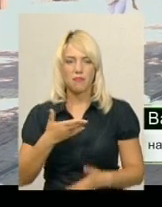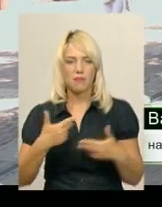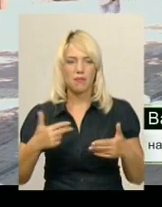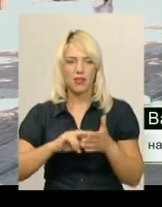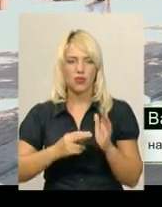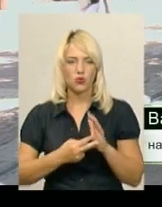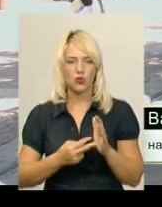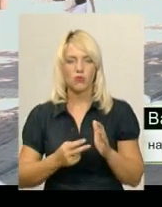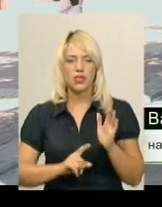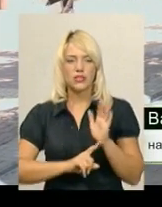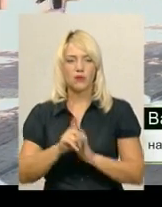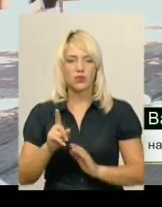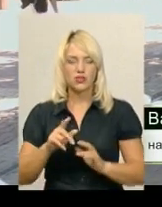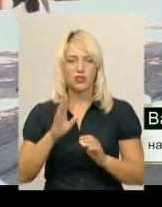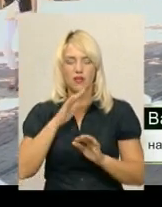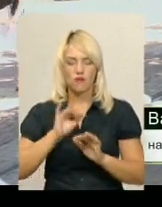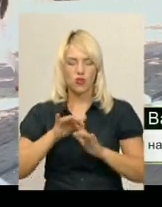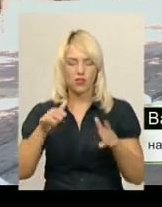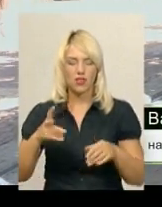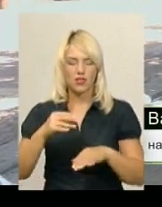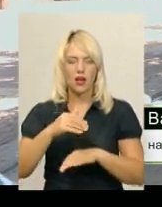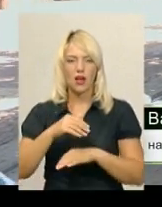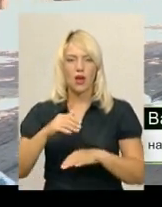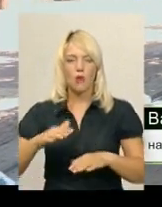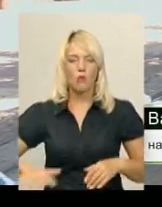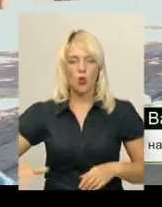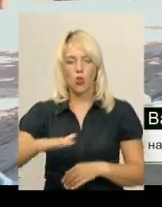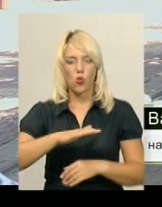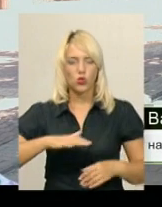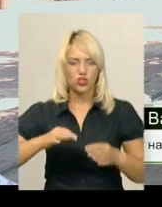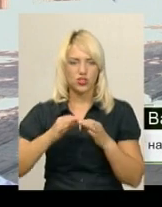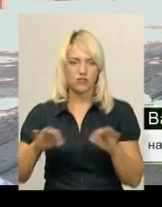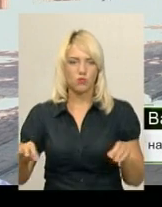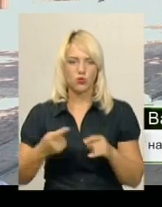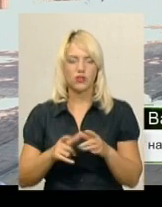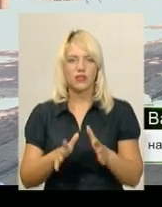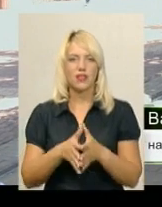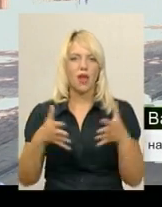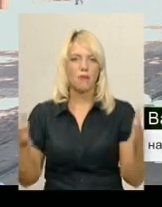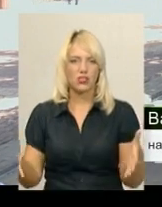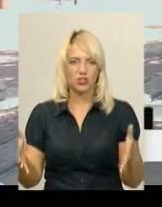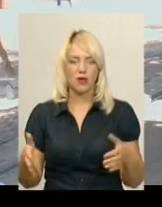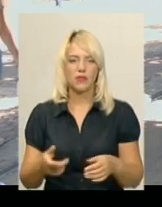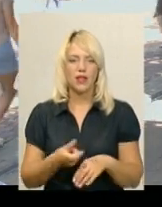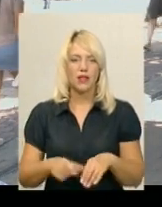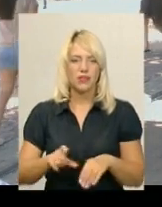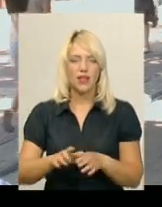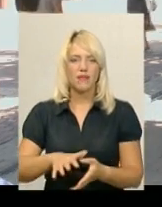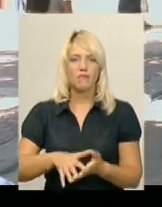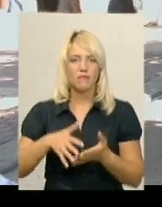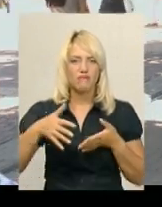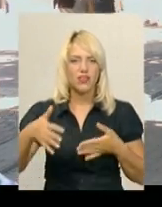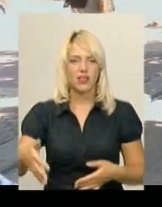запустити фонтан на площі Свободи. Він такий найбільш масштабний, найбільш великий,